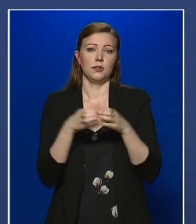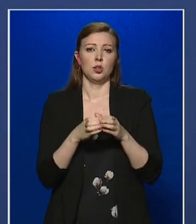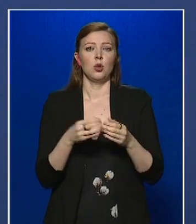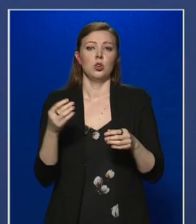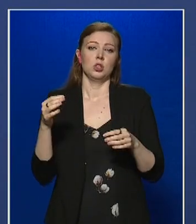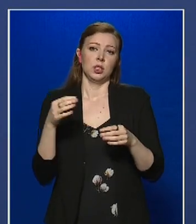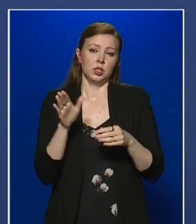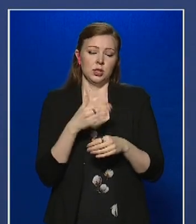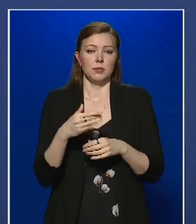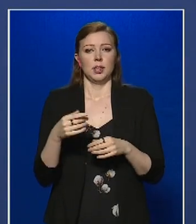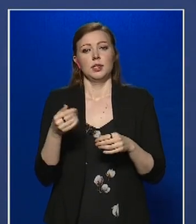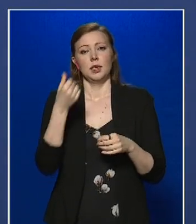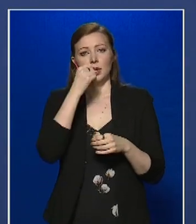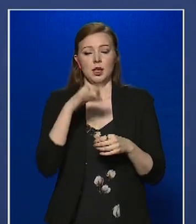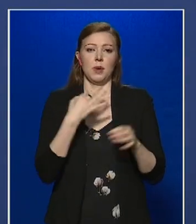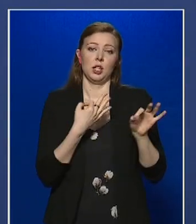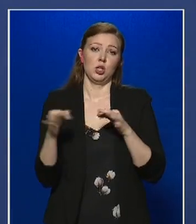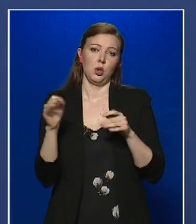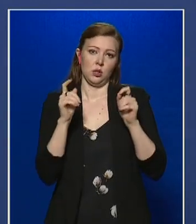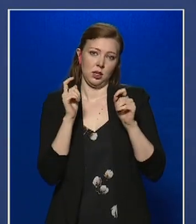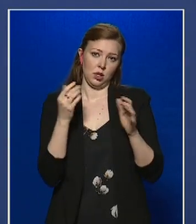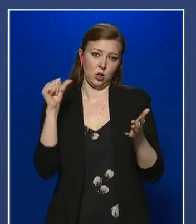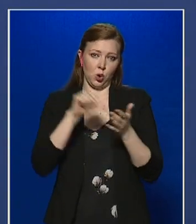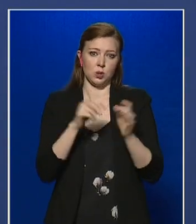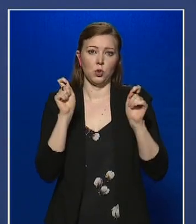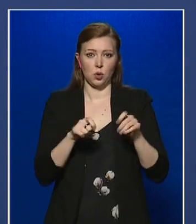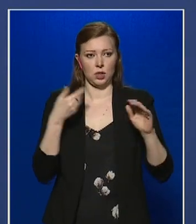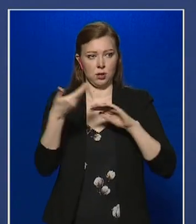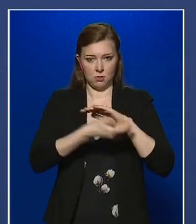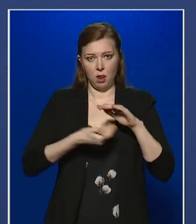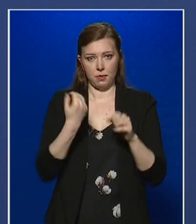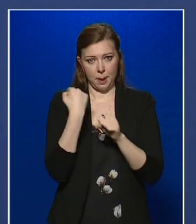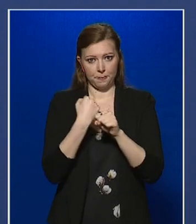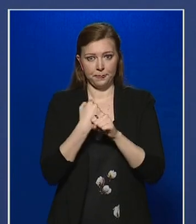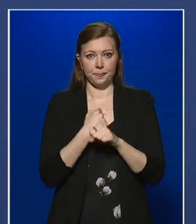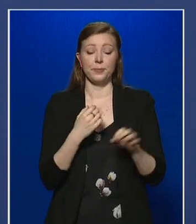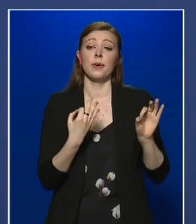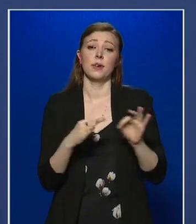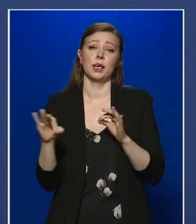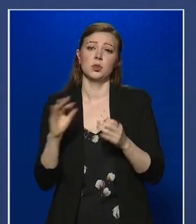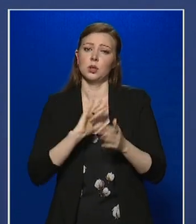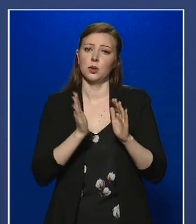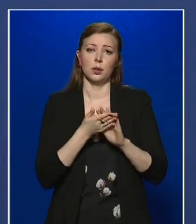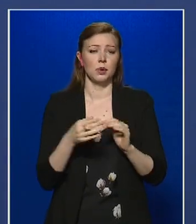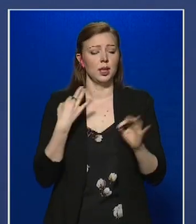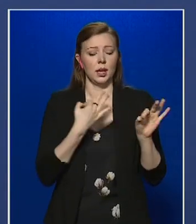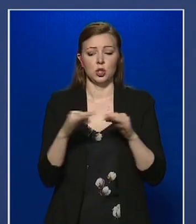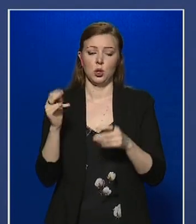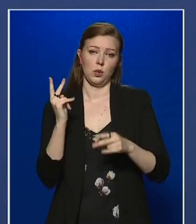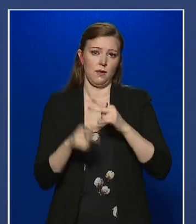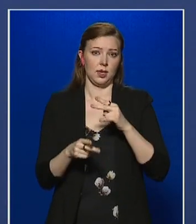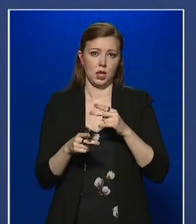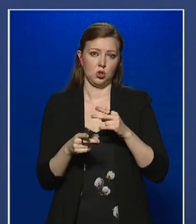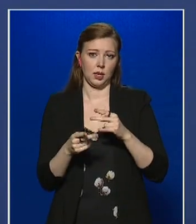Központ eljárásrendjei és döntései alapozzák meg. Felkészültünk arra, hogy szükség esetén minden egészségügyi végzettséggel bíró